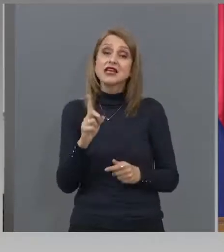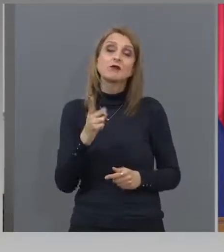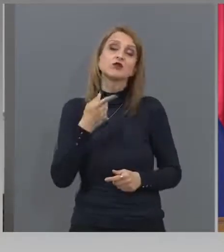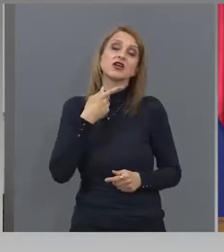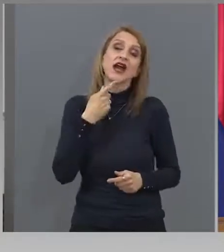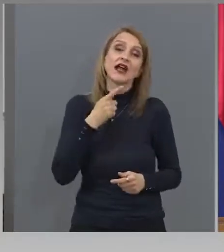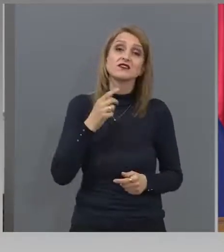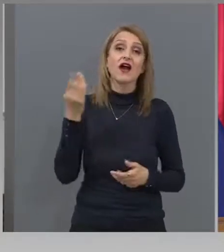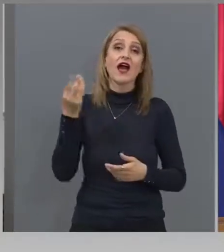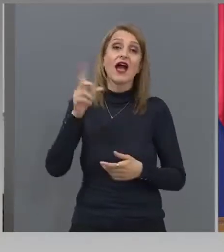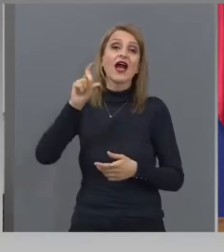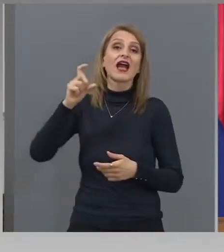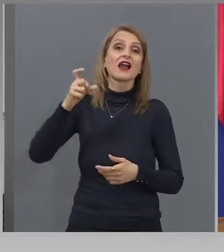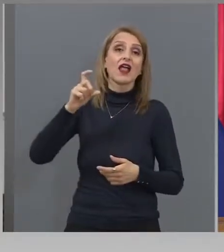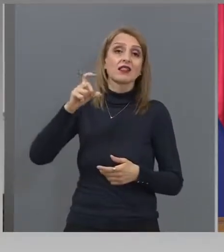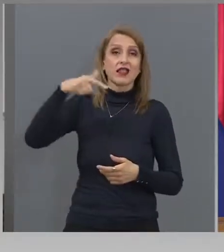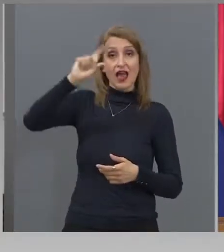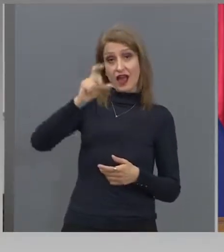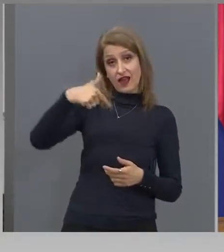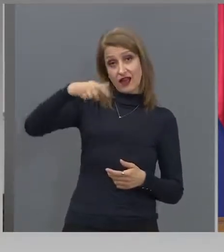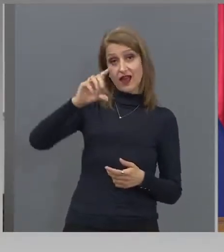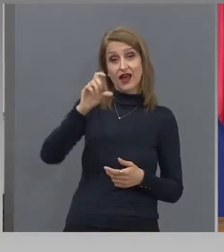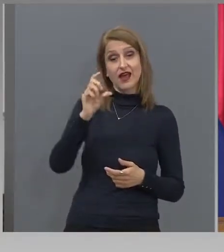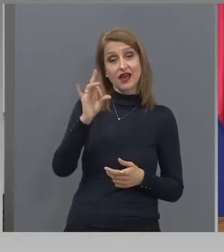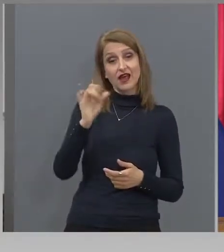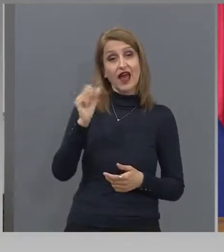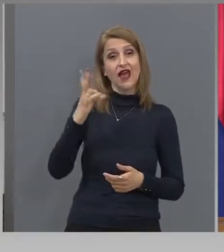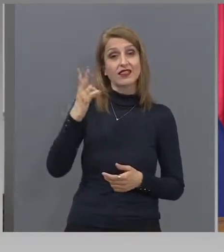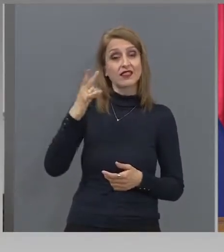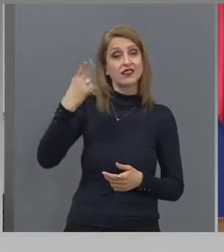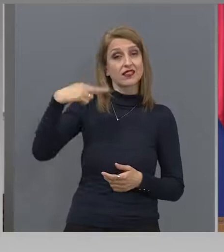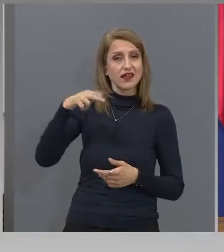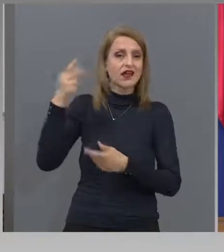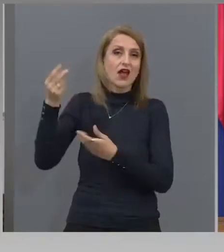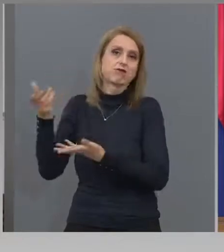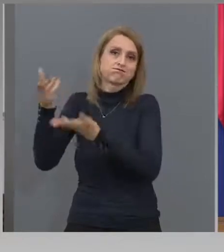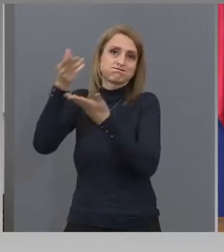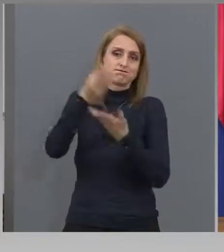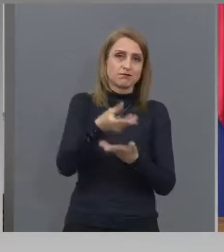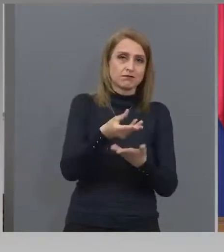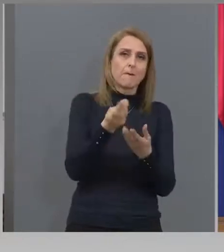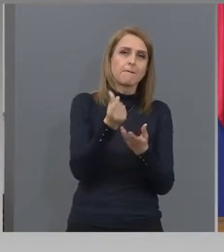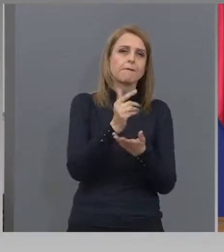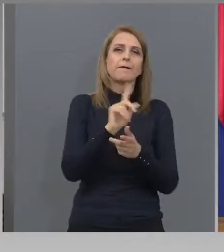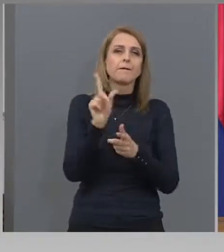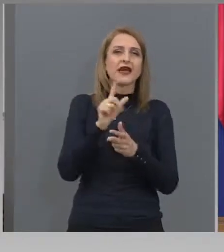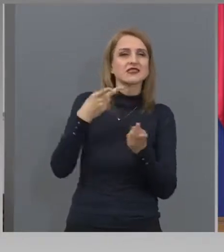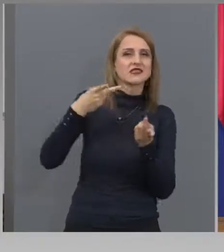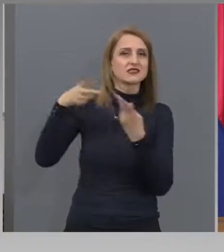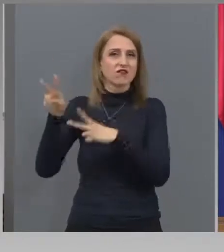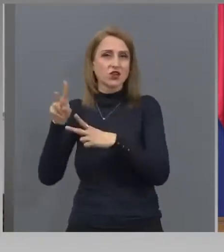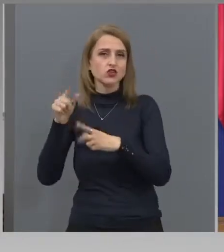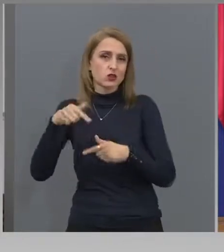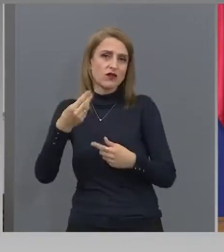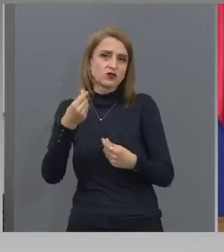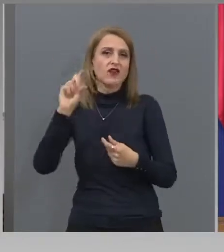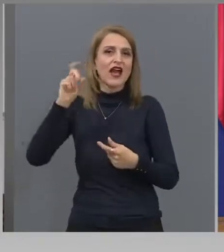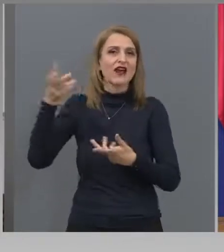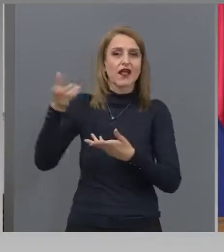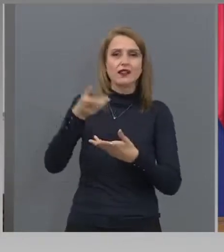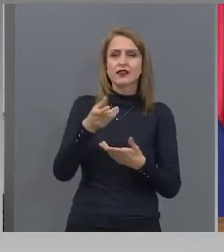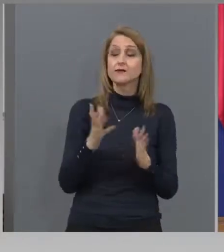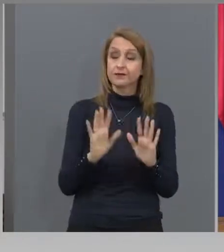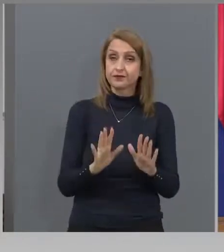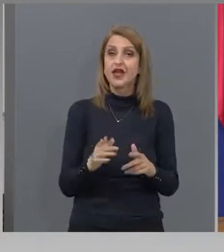гранта. Гран. Гранта. Може и така. Но да ми кажете, защо този рок на изобилието трябва да се